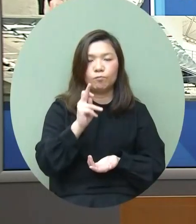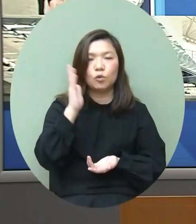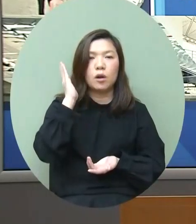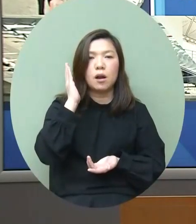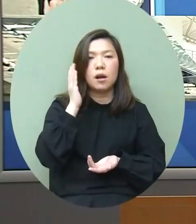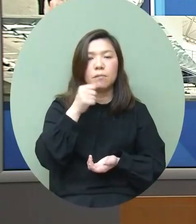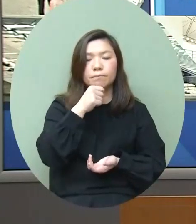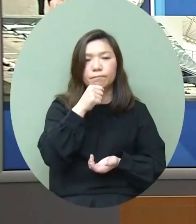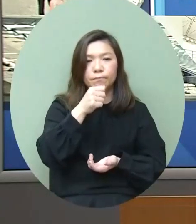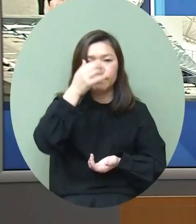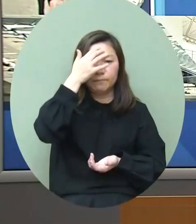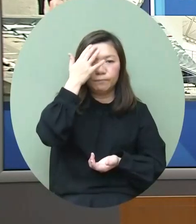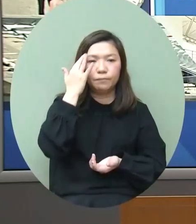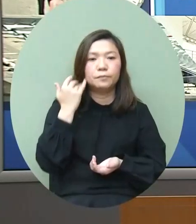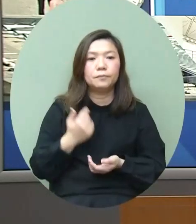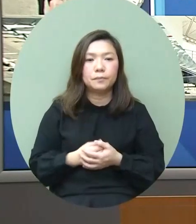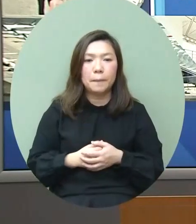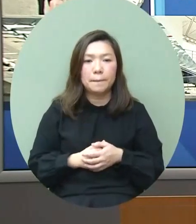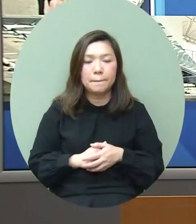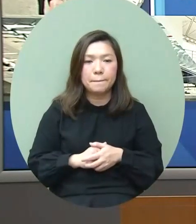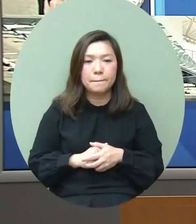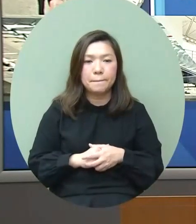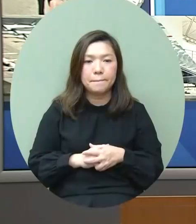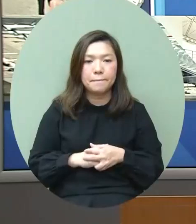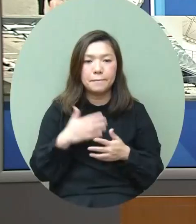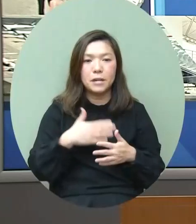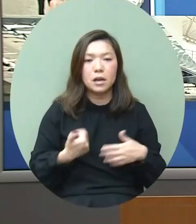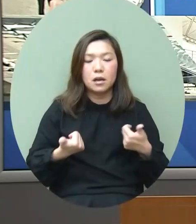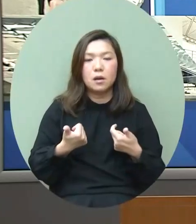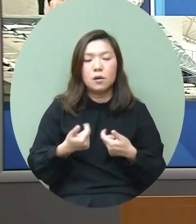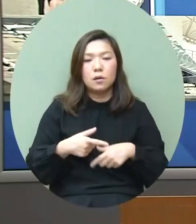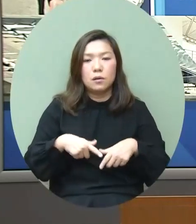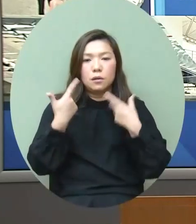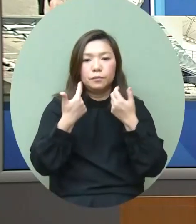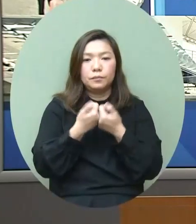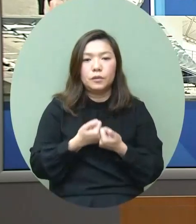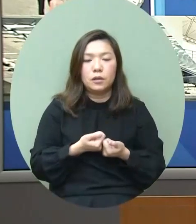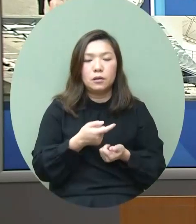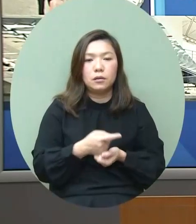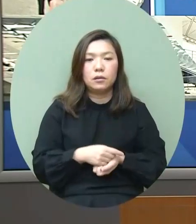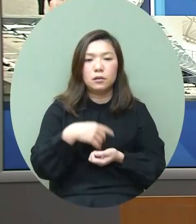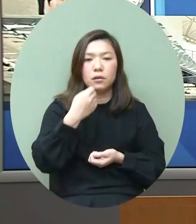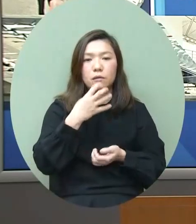and that's the next you and that's the left